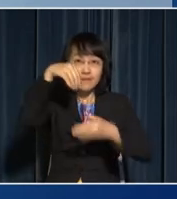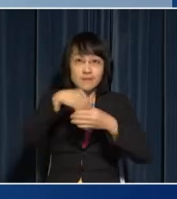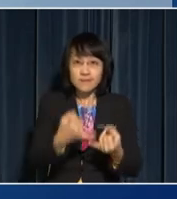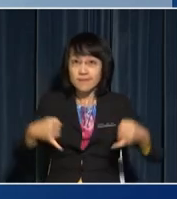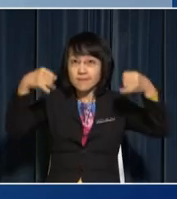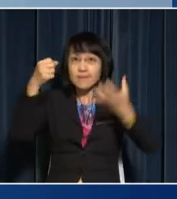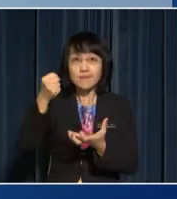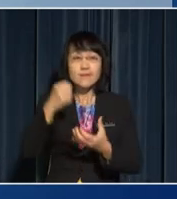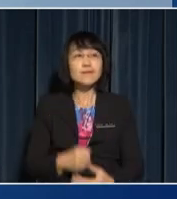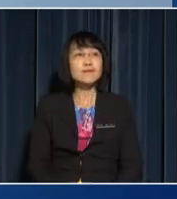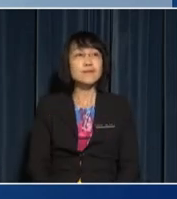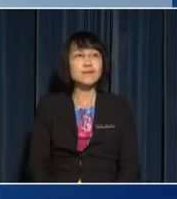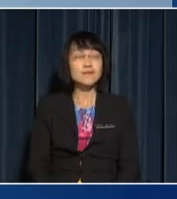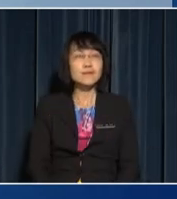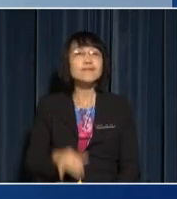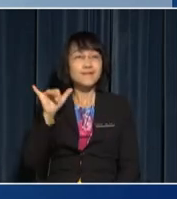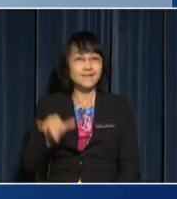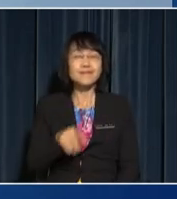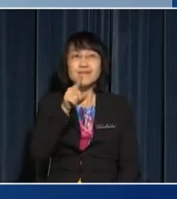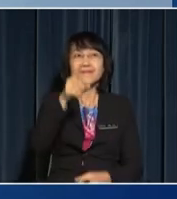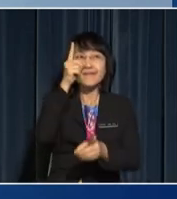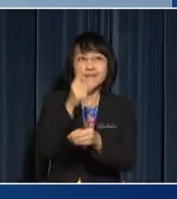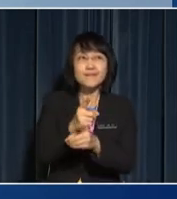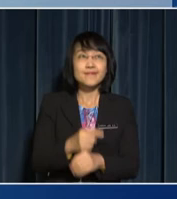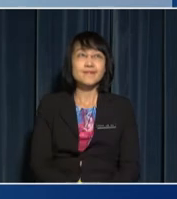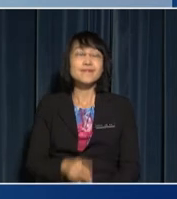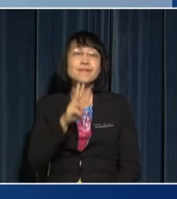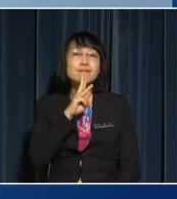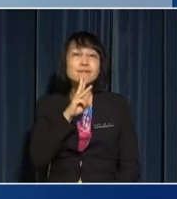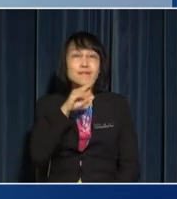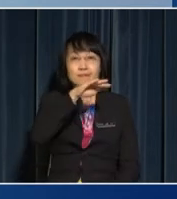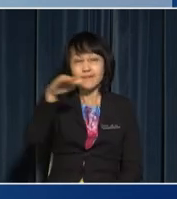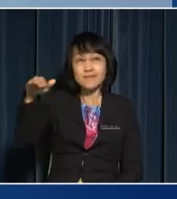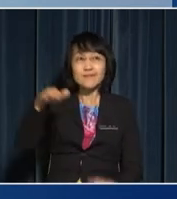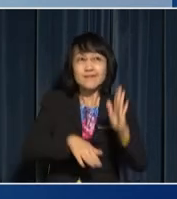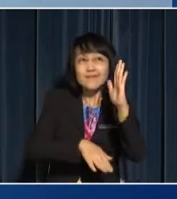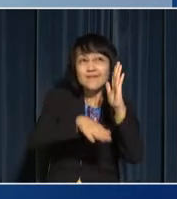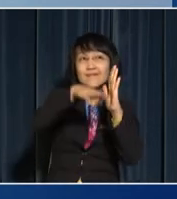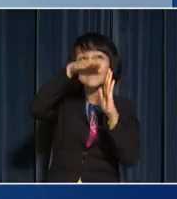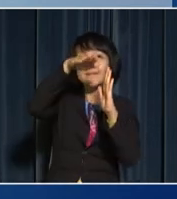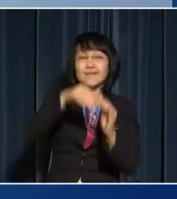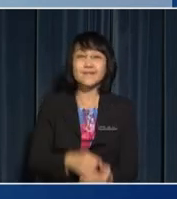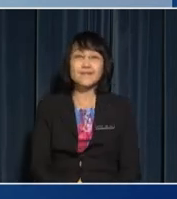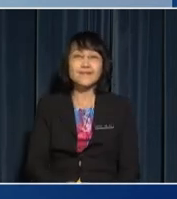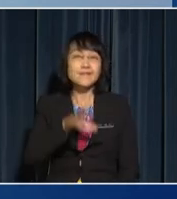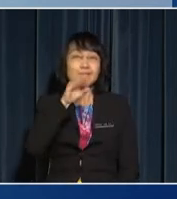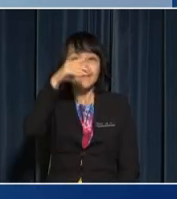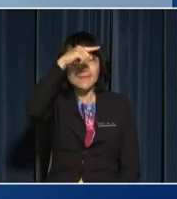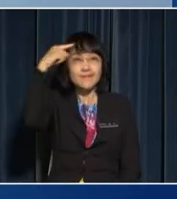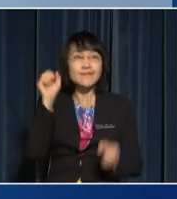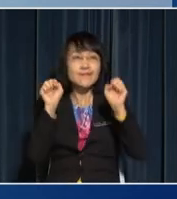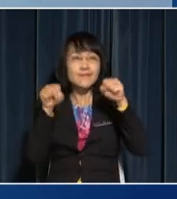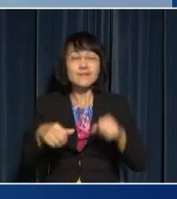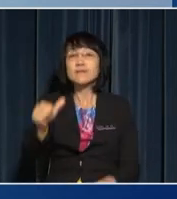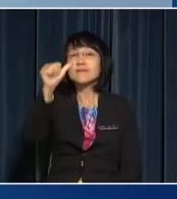jar? Yes, you are right The water level increases and the crow